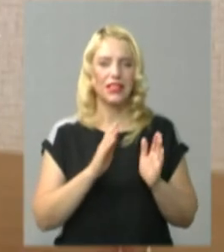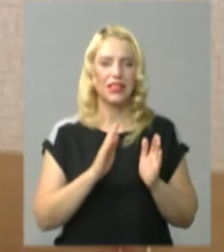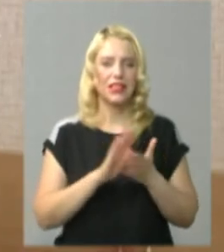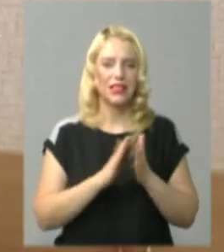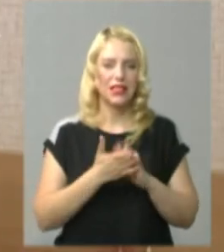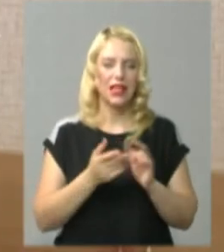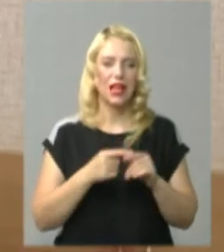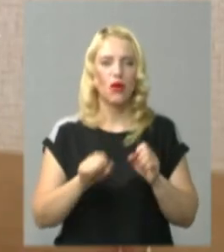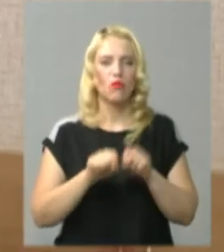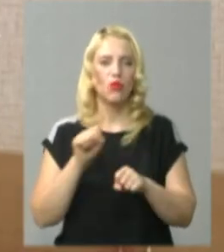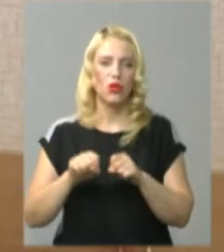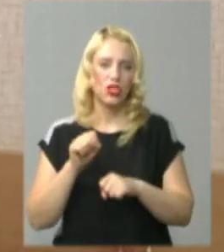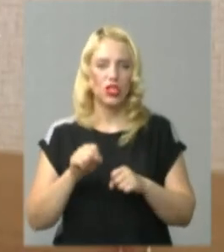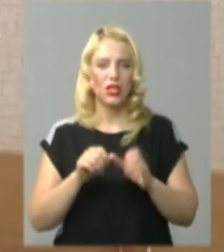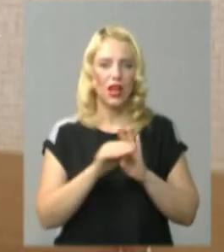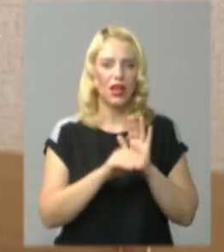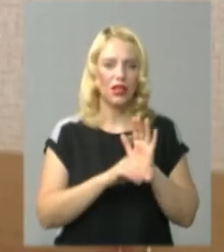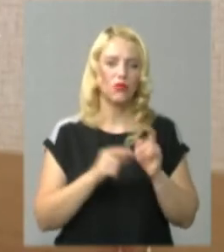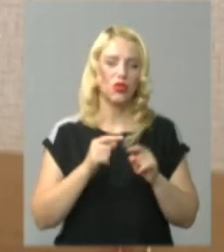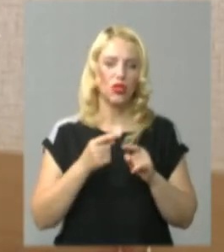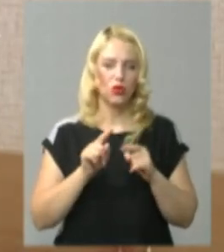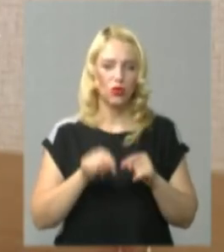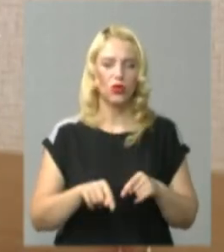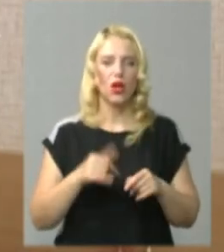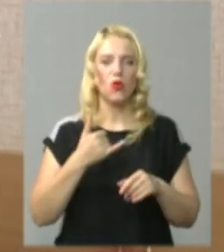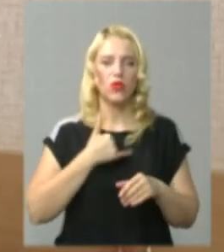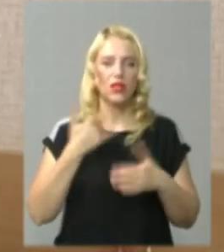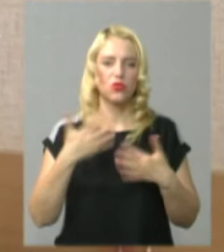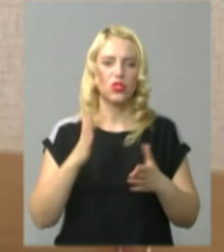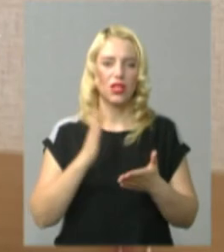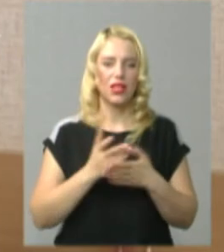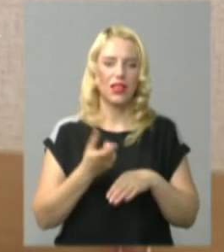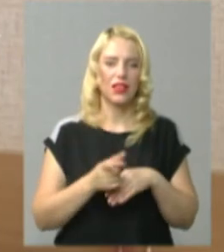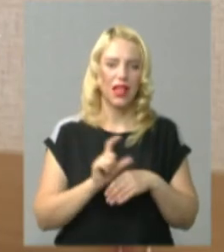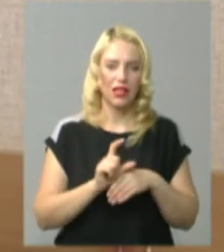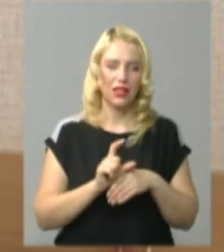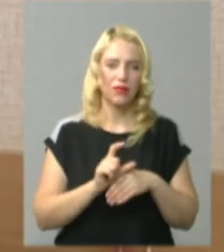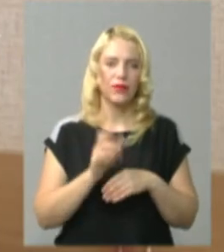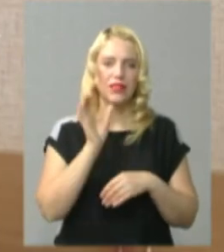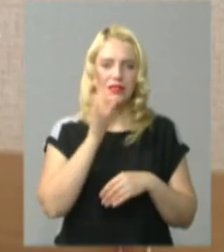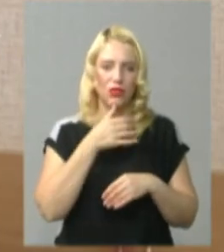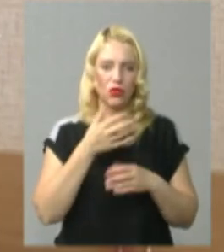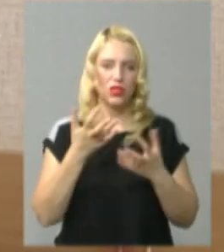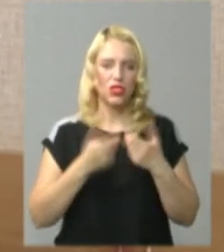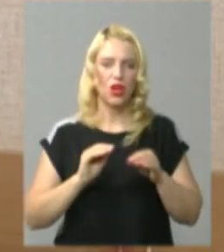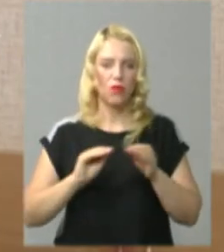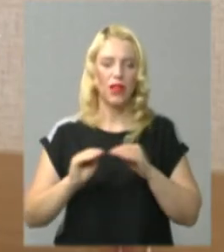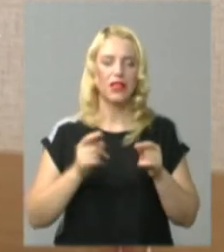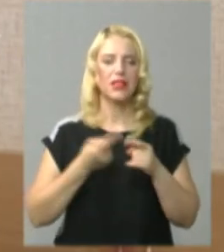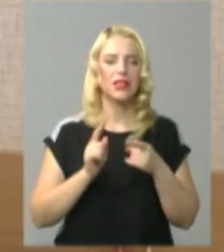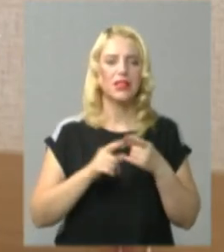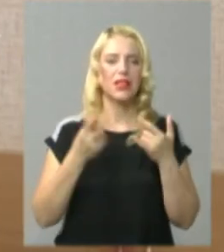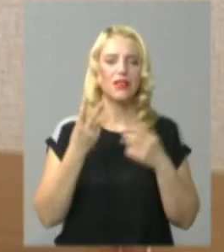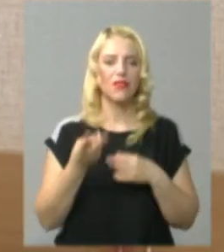тут обладнуються саме катетеризаційні лабораторії. У нас вже є найсерйозніше обладнання, це два